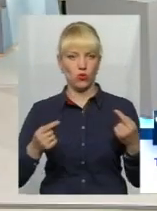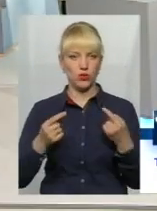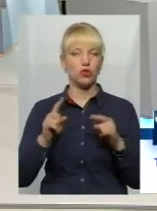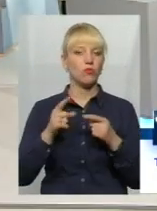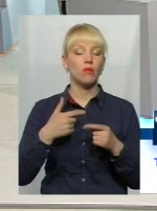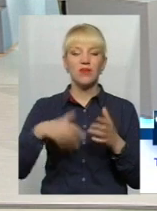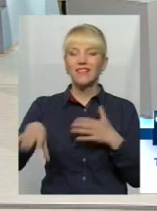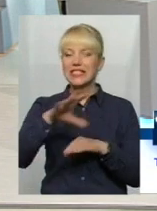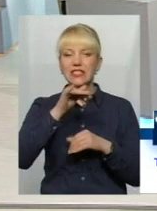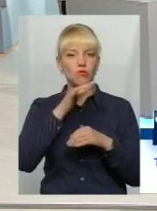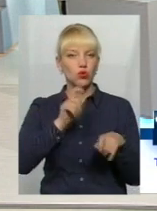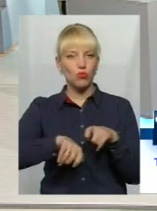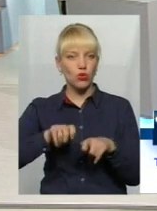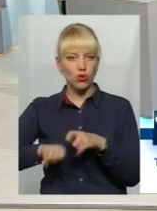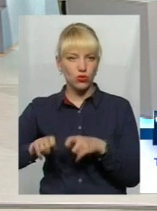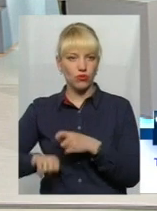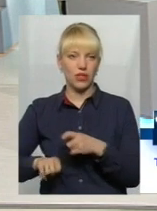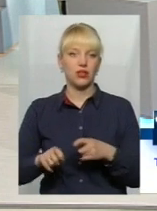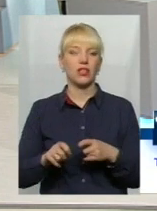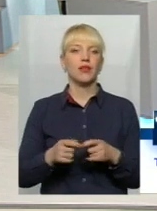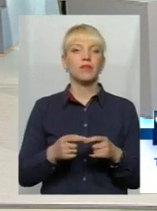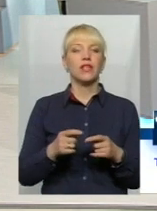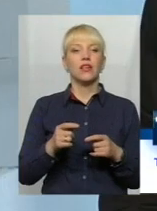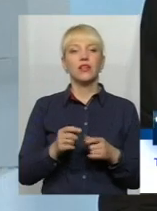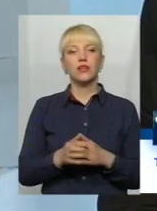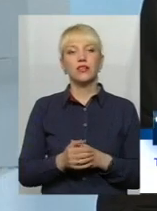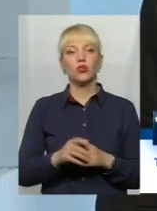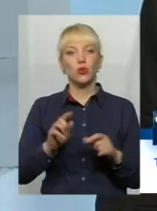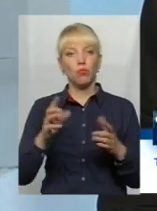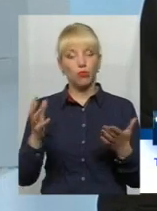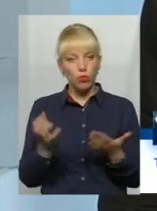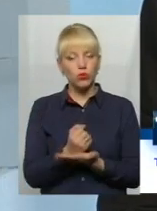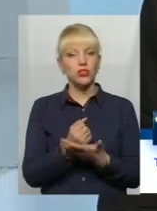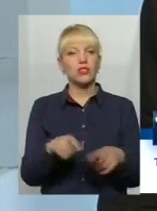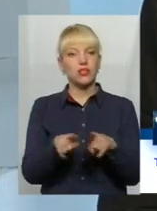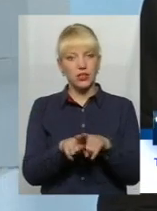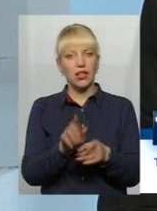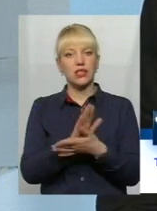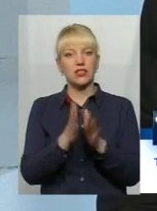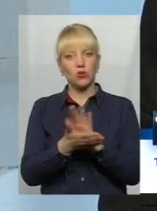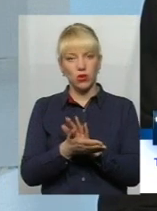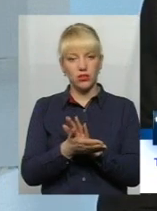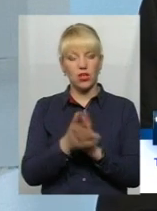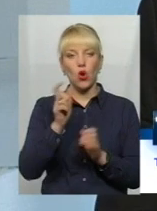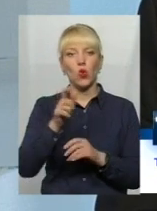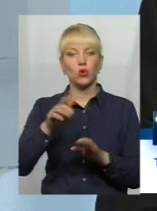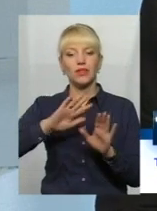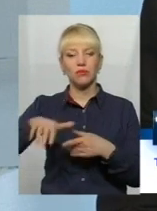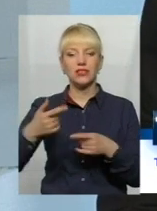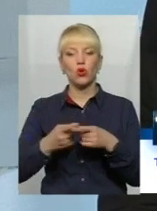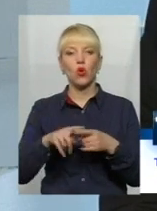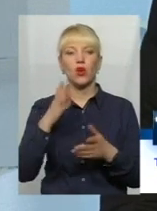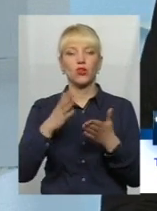проконтролювати, встаткувати і безпечити людей, щоб того купили. Получається, виходить така ситуація, що вже люди після того, як щось купляють,